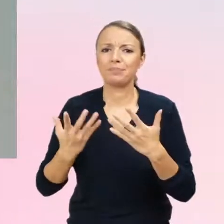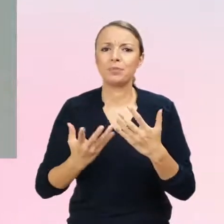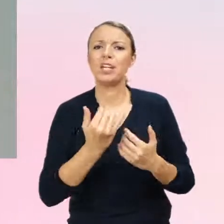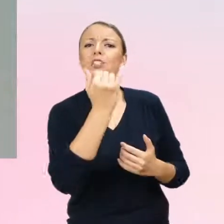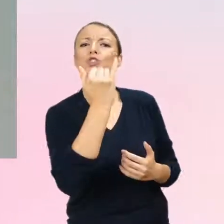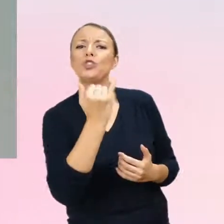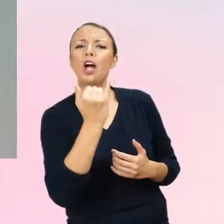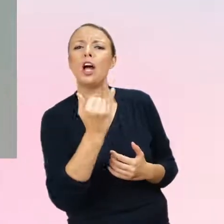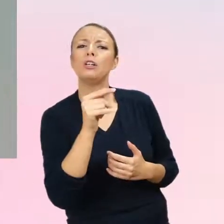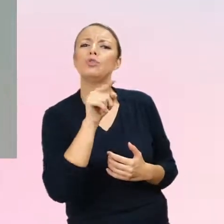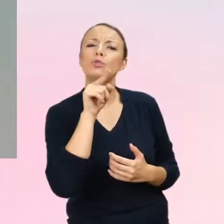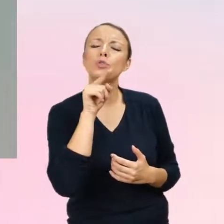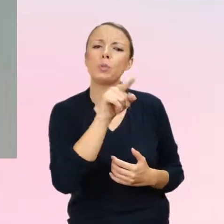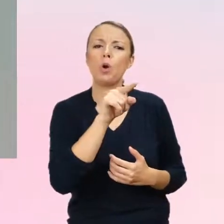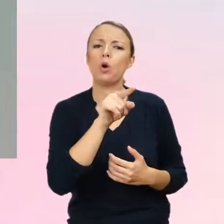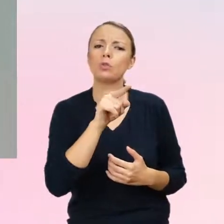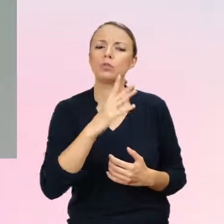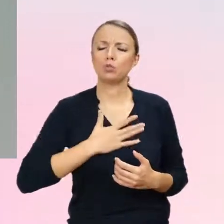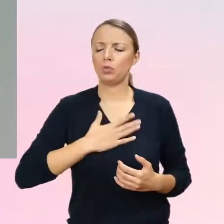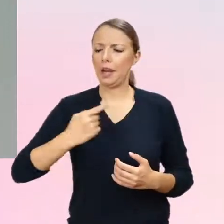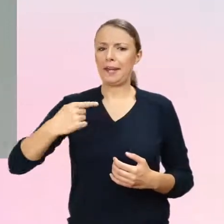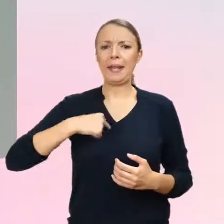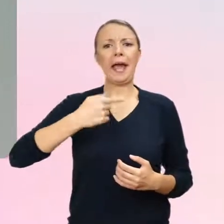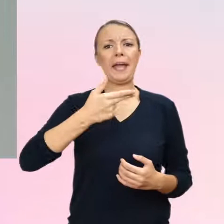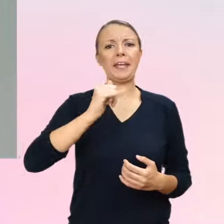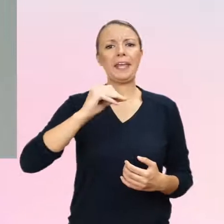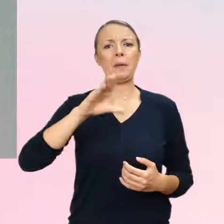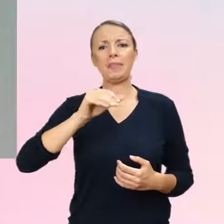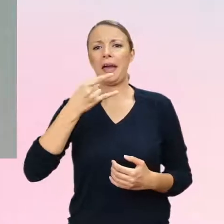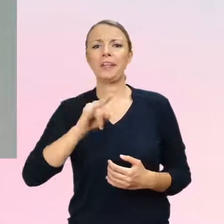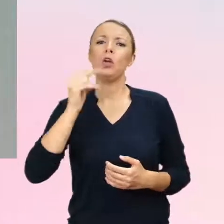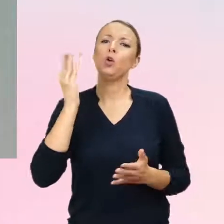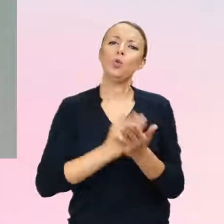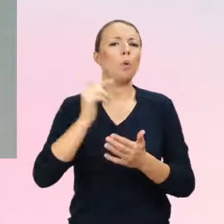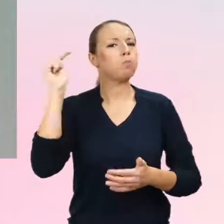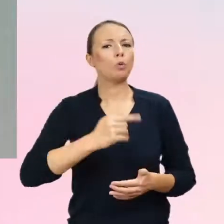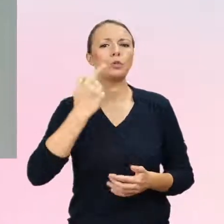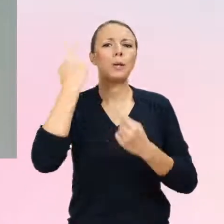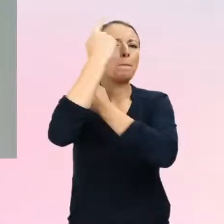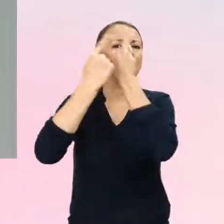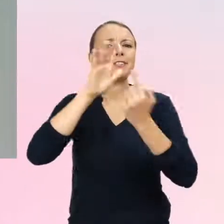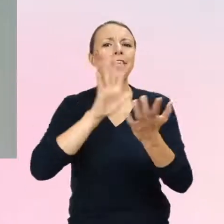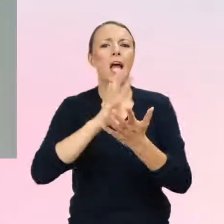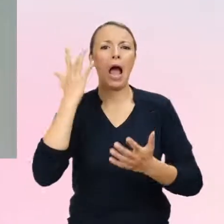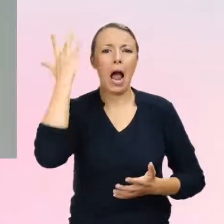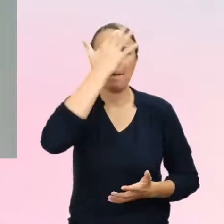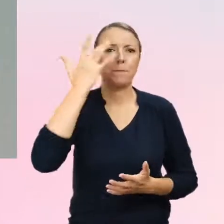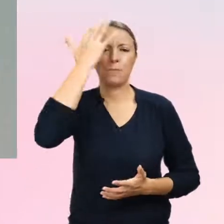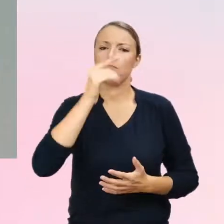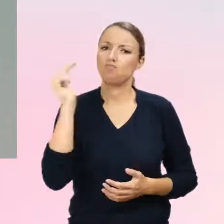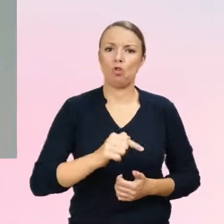definiowało się jako niebinarne, to już wymaga myślenia abstrakcyjnego, tak? Także to